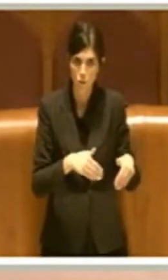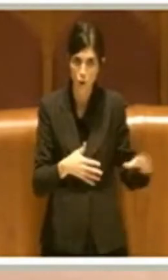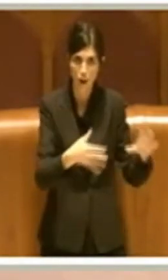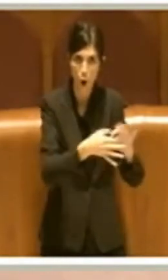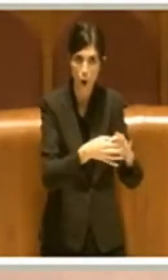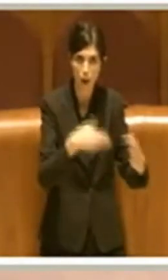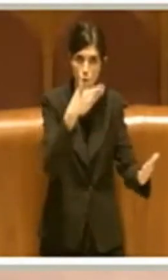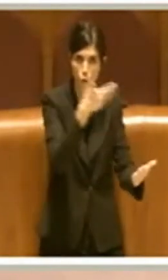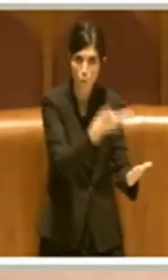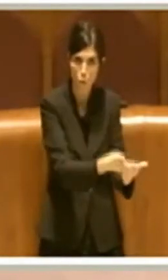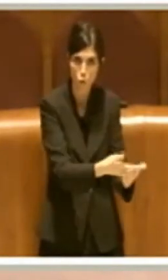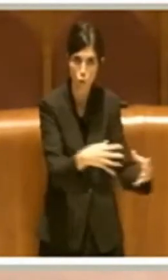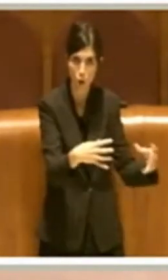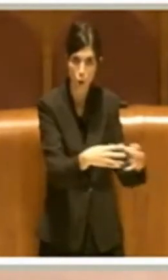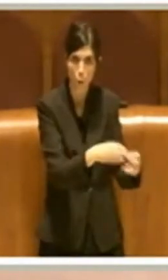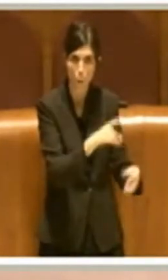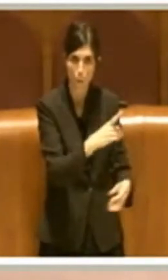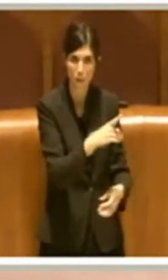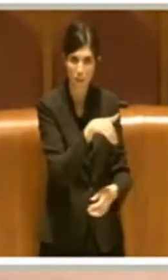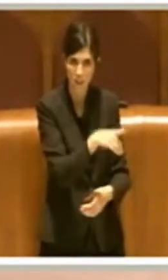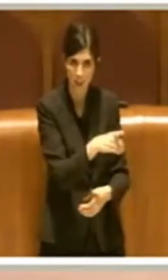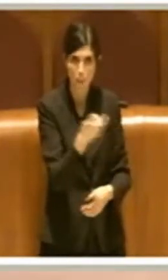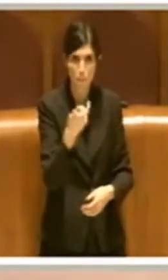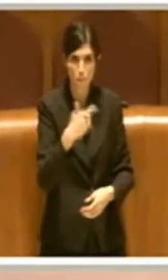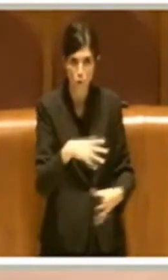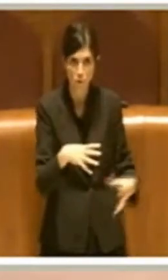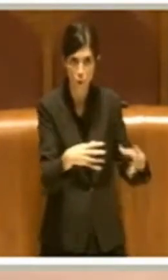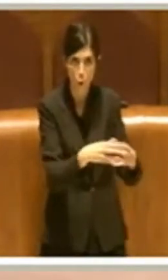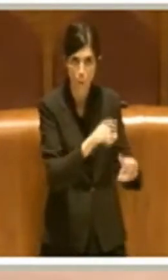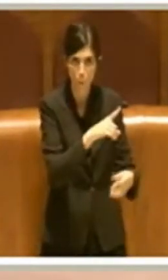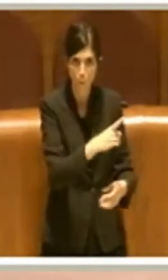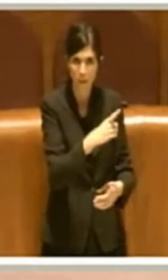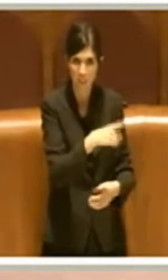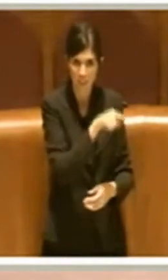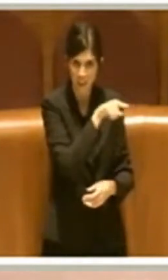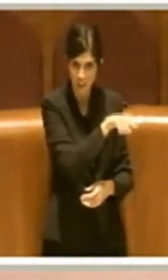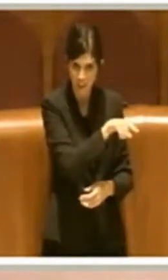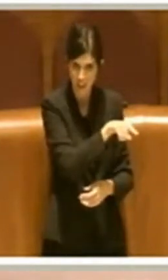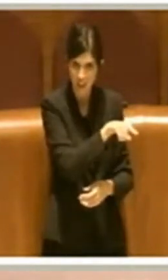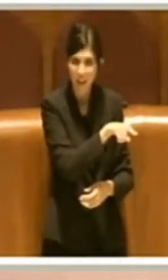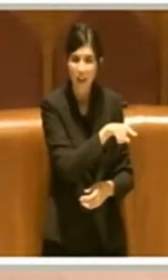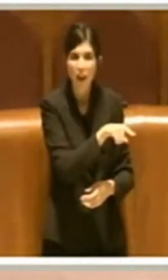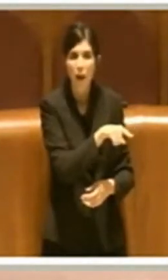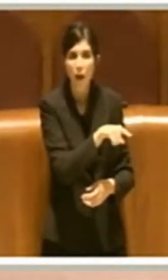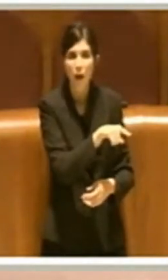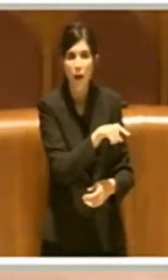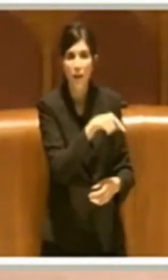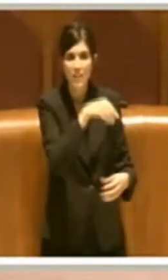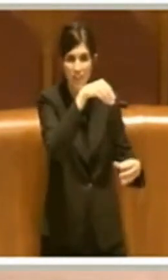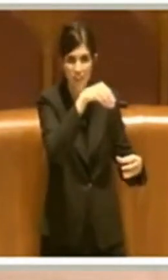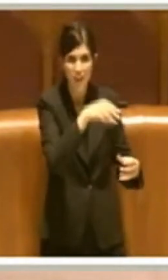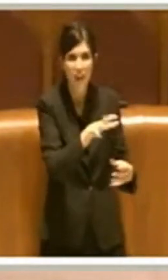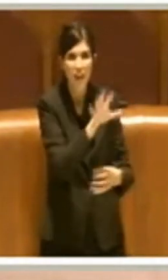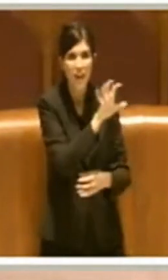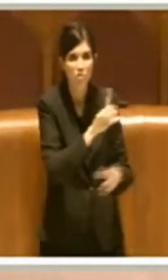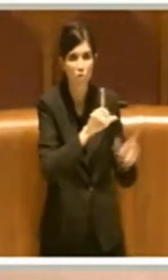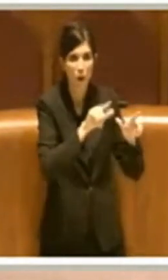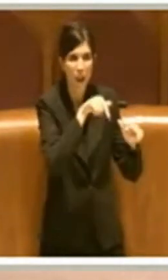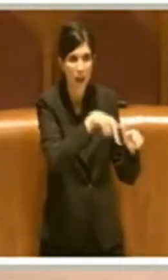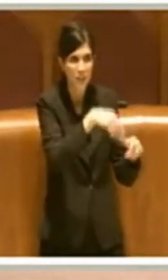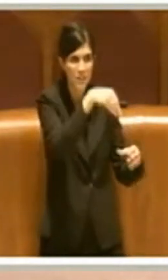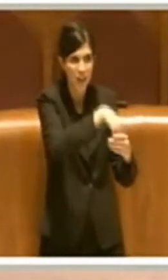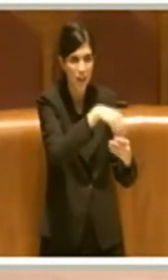Democratico perché il Partito Democratico della Regione Azio non solo fa un errore nel testo che scrive ma il Partito